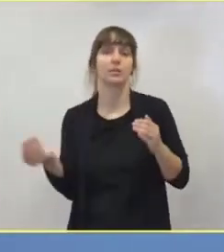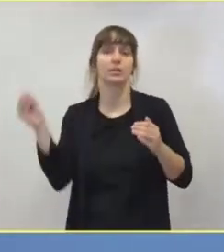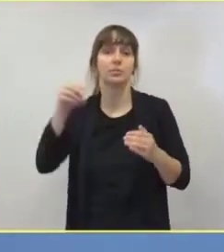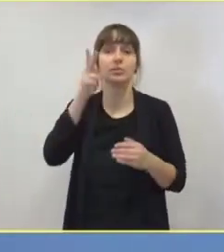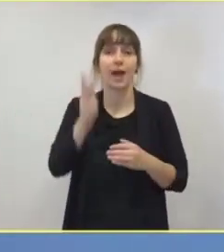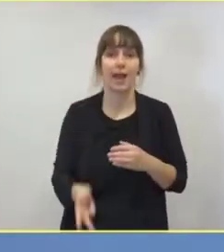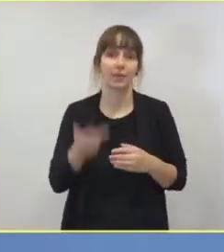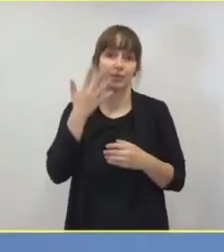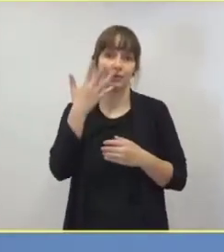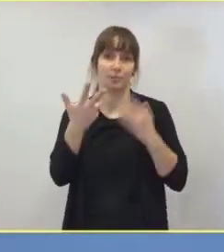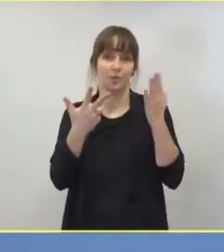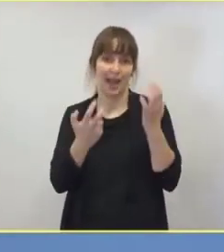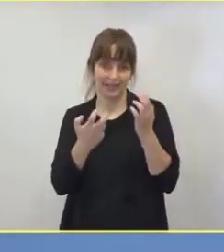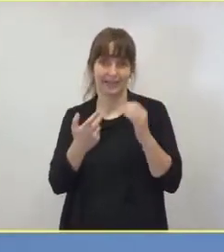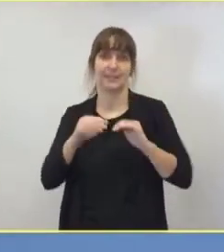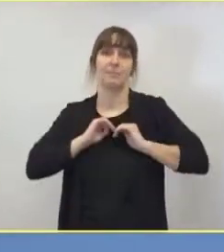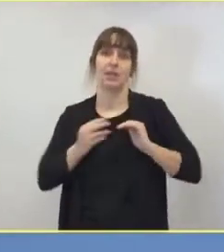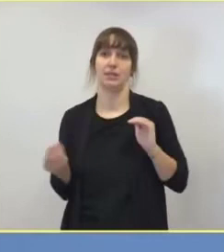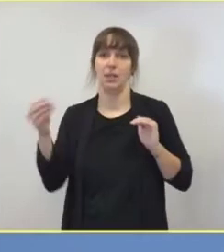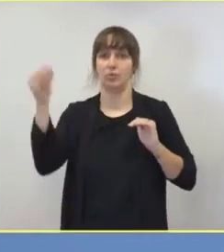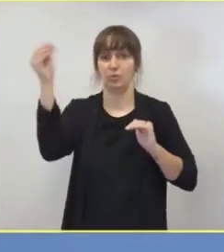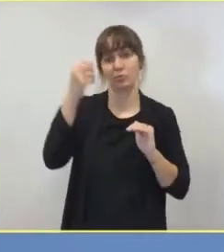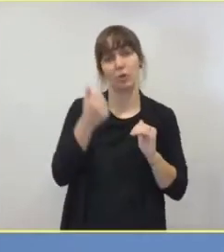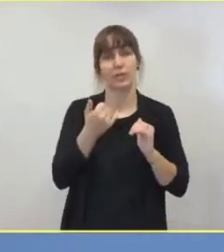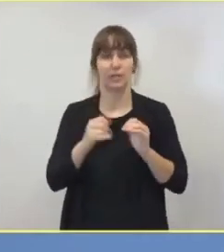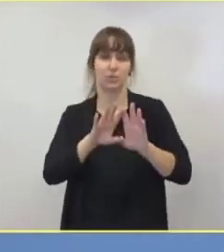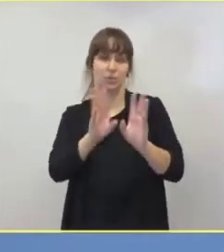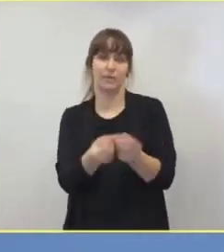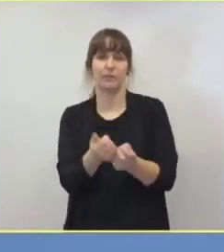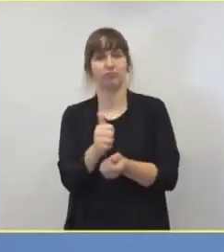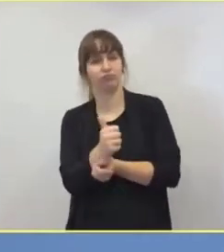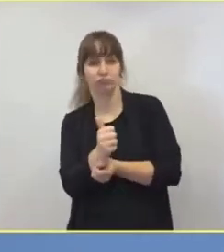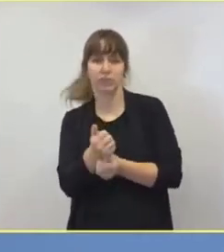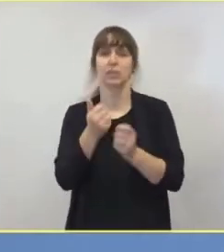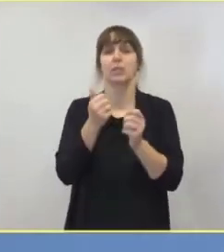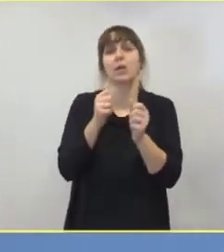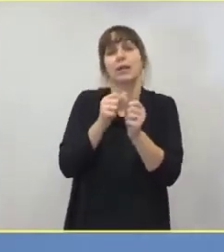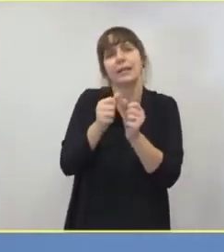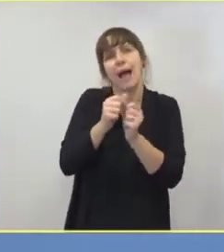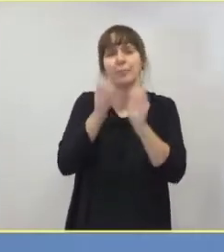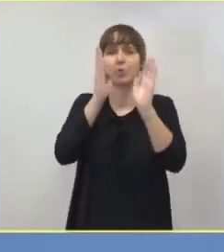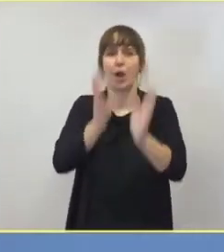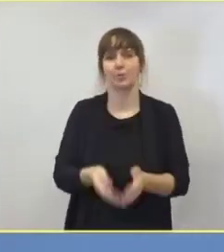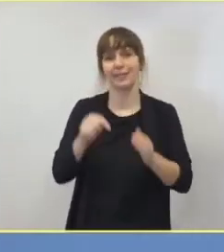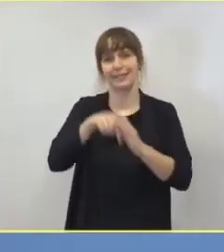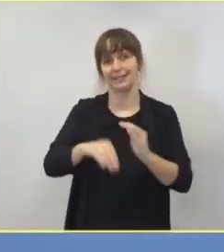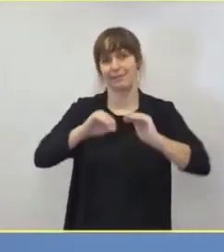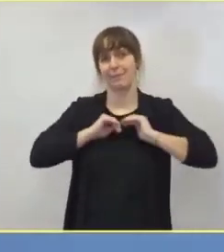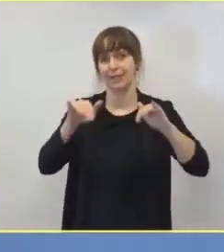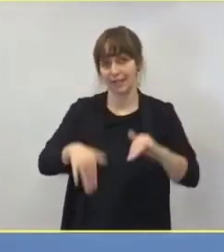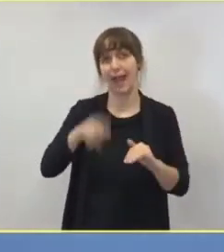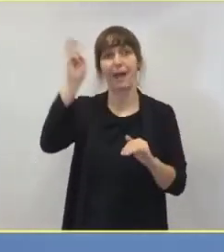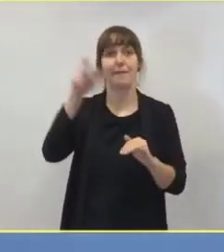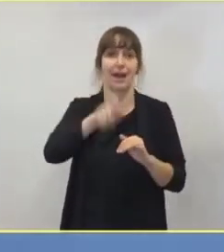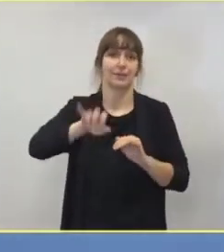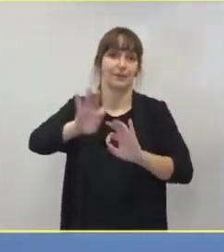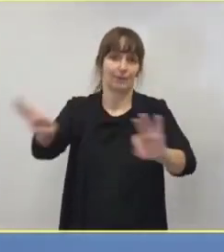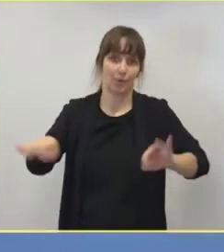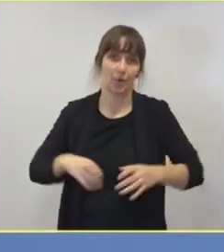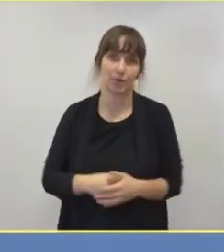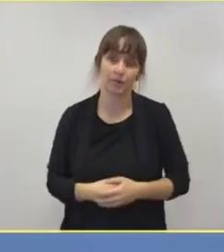haben und damit summa summarum ungefähr 900 Intensivbetten für Erwachsene haben, dann ist diese Zahl von 36